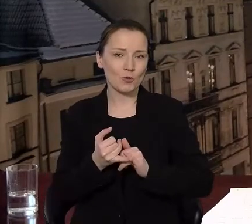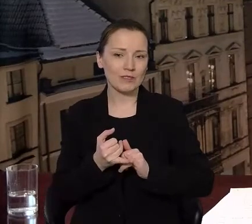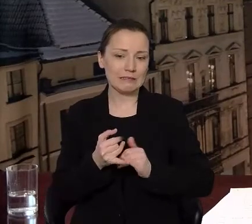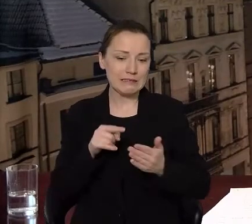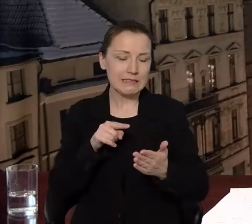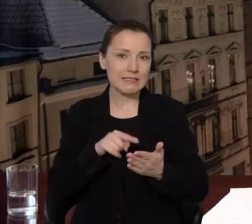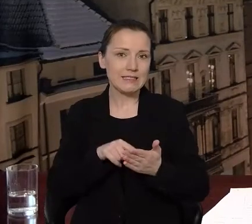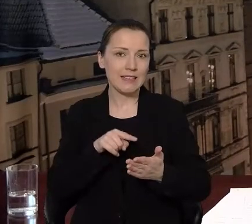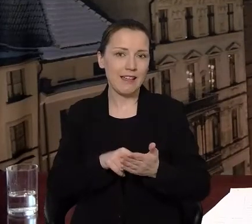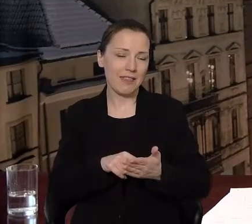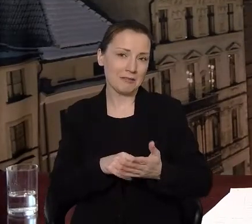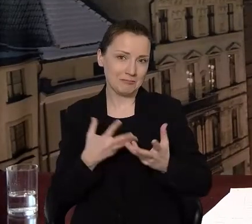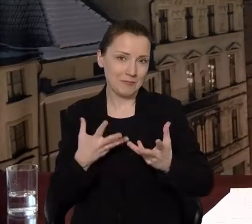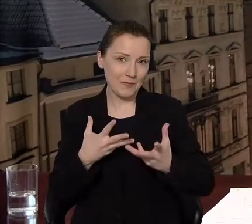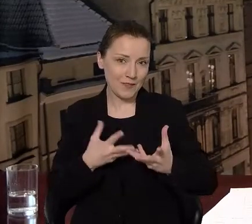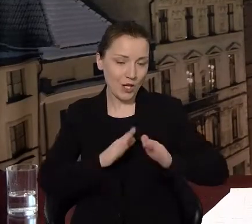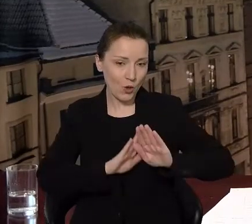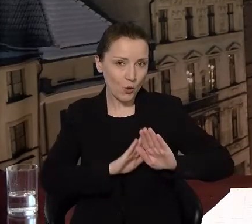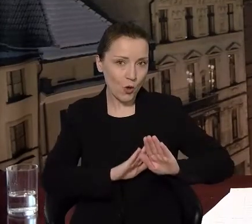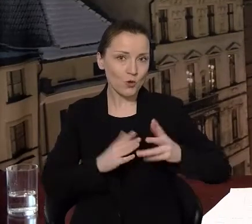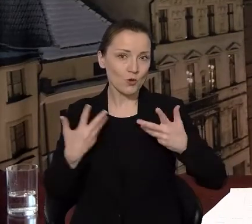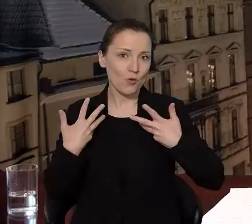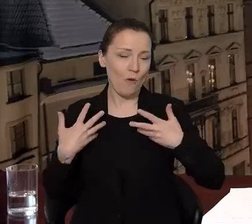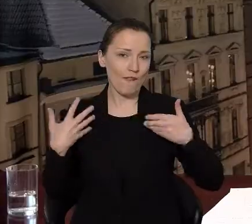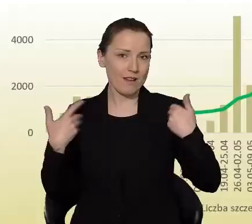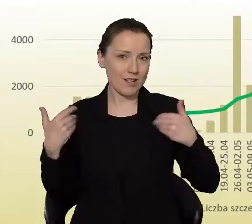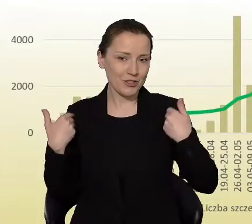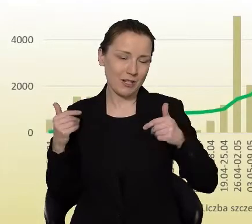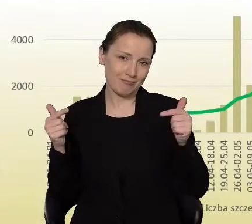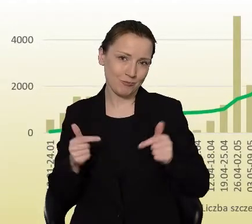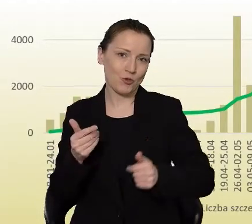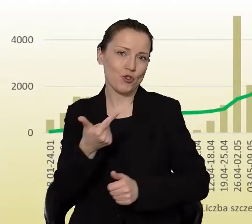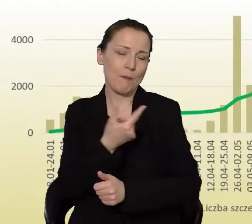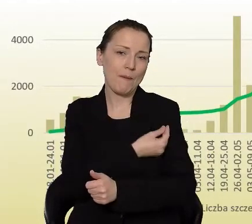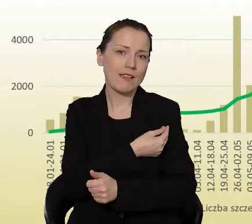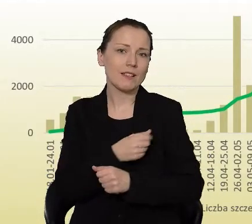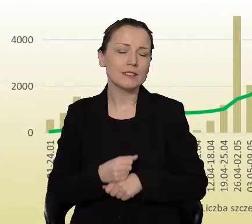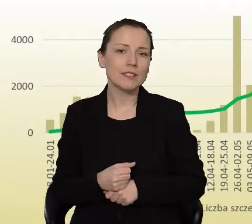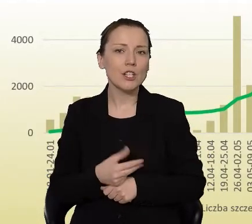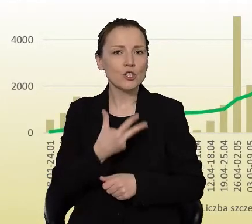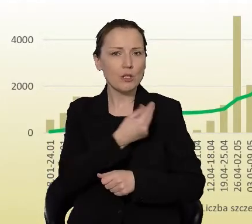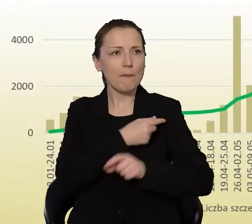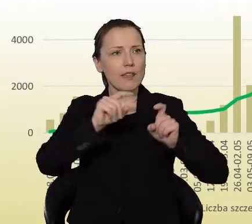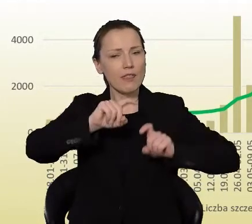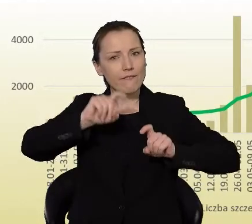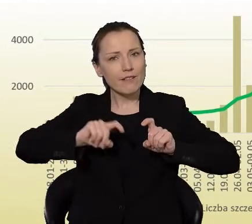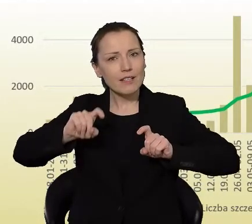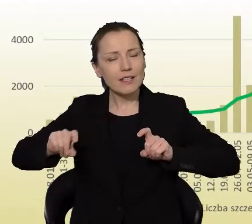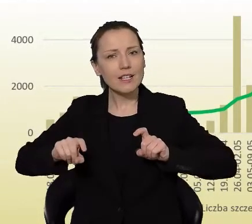chcąc chronić własne zdrowie, życie także najbliższych, to szczepienia. Szczepienia, wykres, który